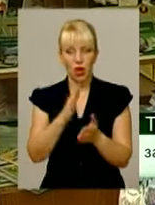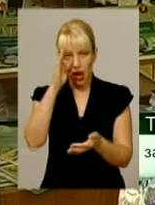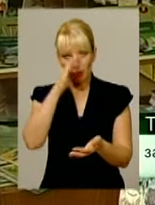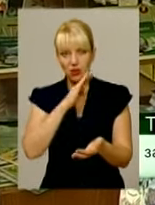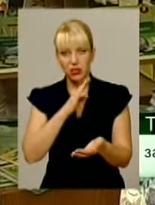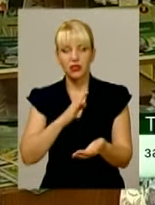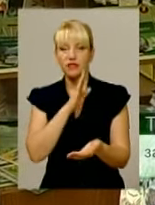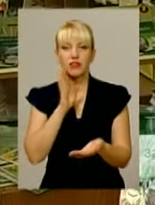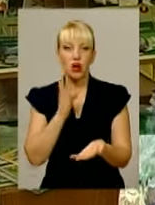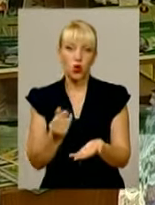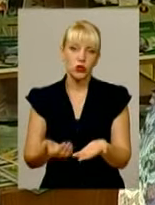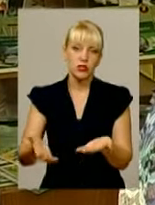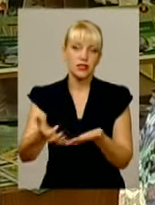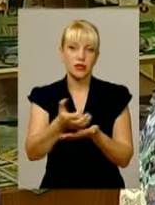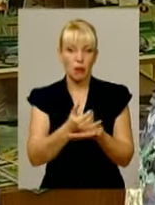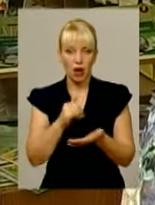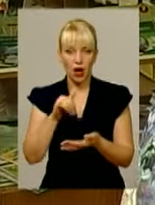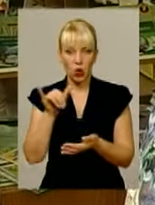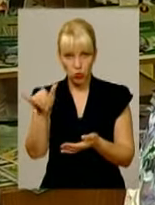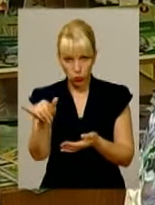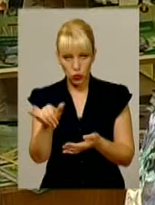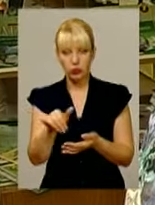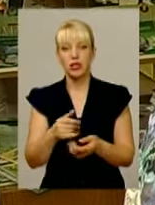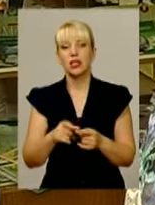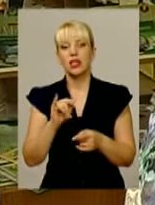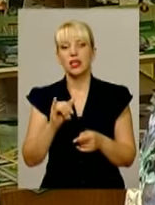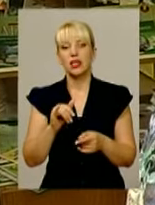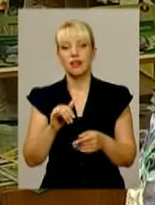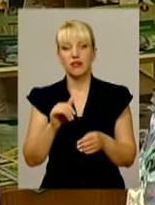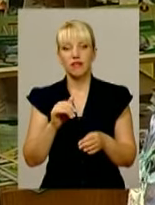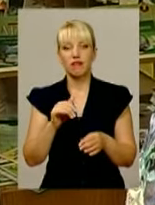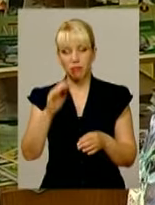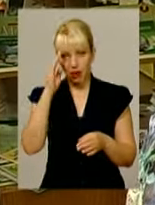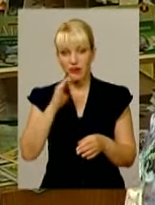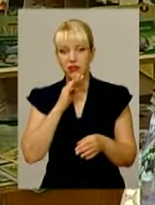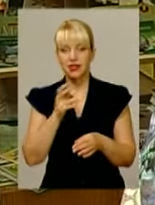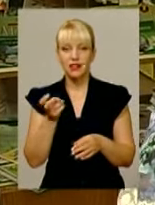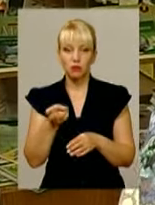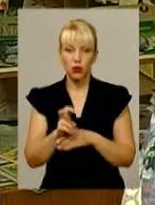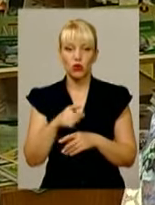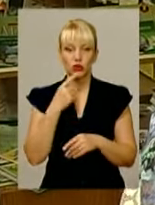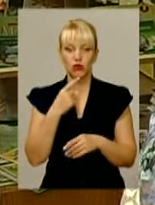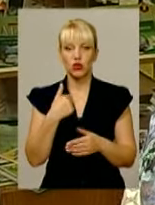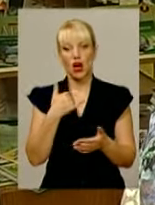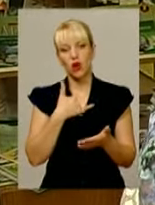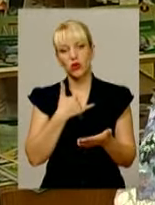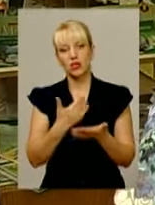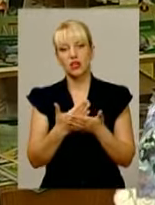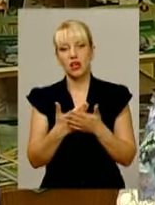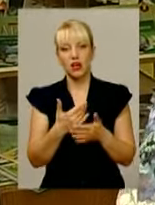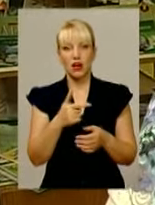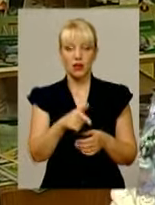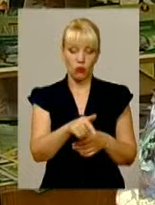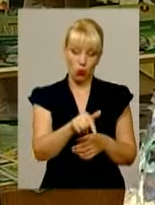гроші на це. Без фактів я не можу сказати, але батьки приходять і говорять, а у вас, наприклад, 15, а в нас